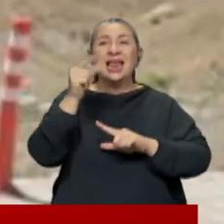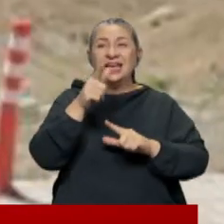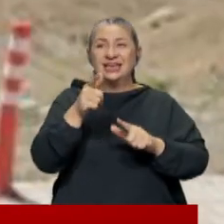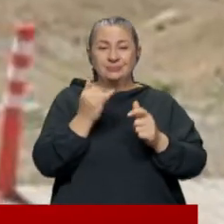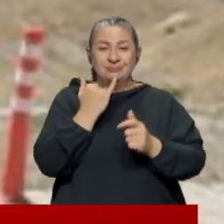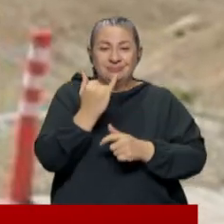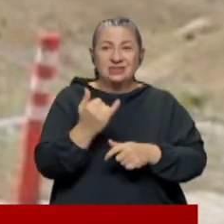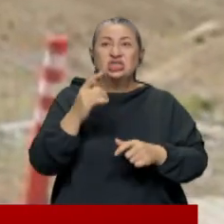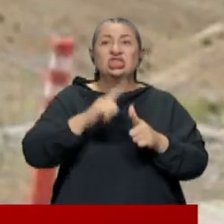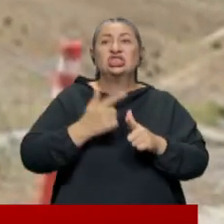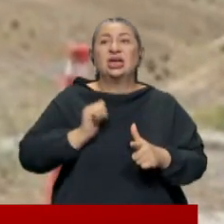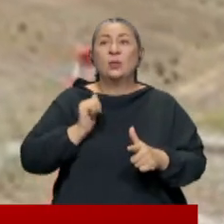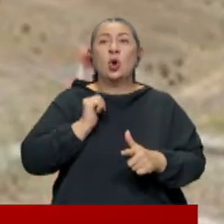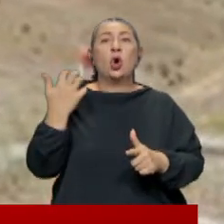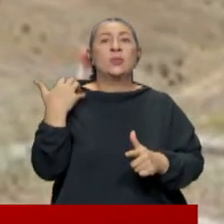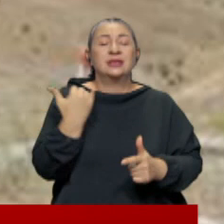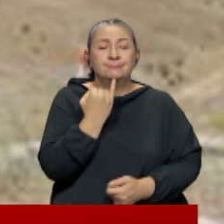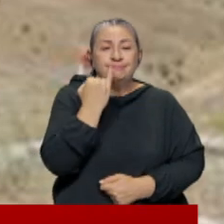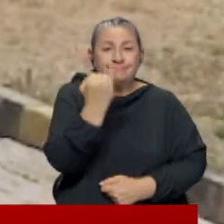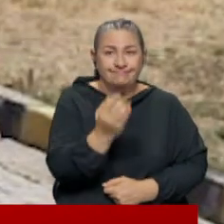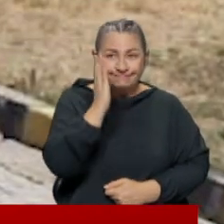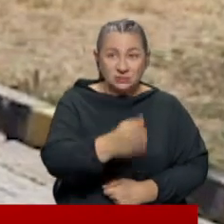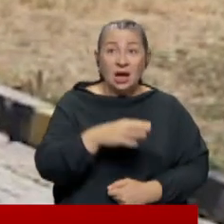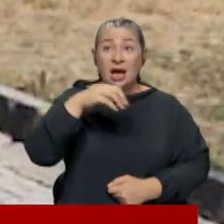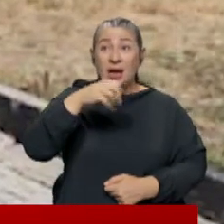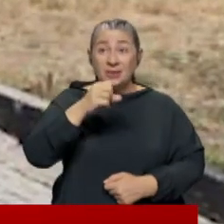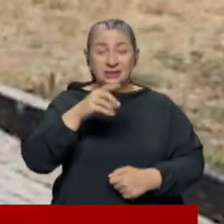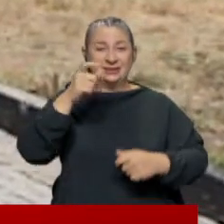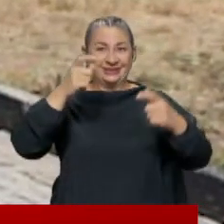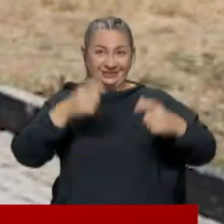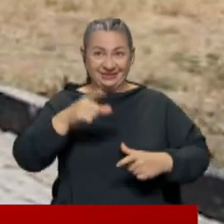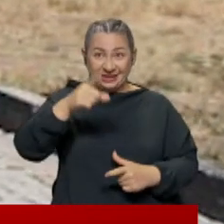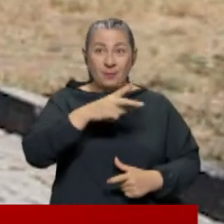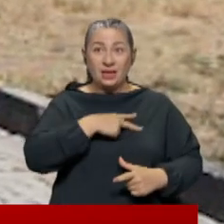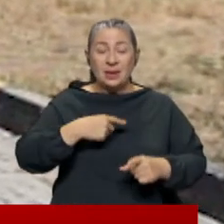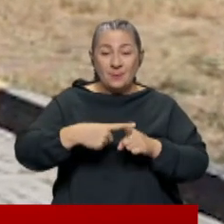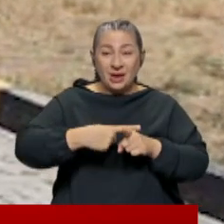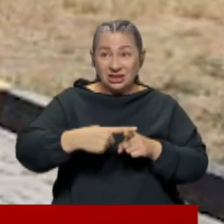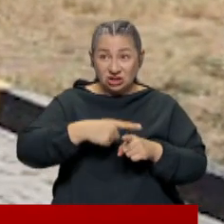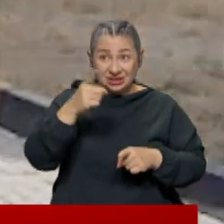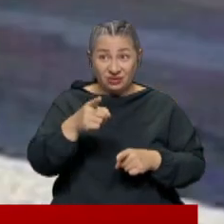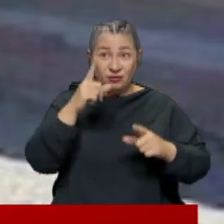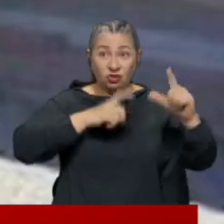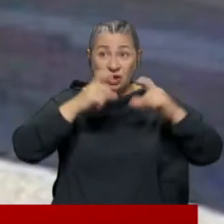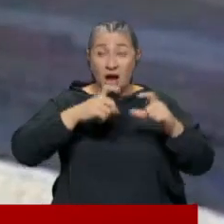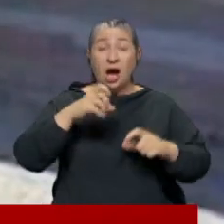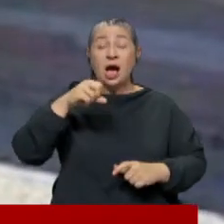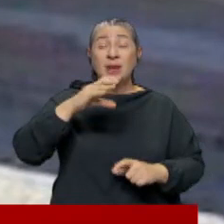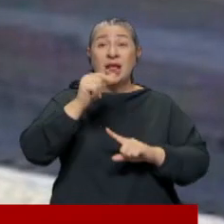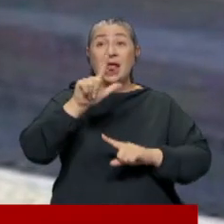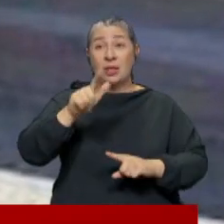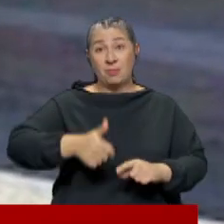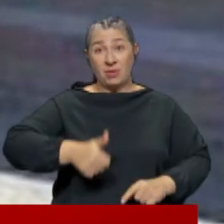Çemişgezek Gedikler Jandarma Karakol Komutanlığı'nı ziyaret etti. AK Parti Çemişgezek Belediyesi'nin paylaştığı fotoğraflarla AK Parti İl